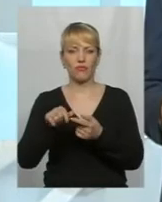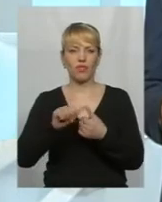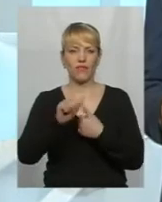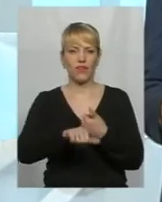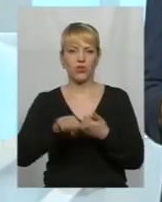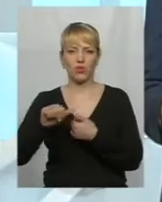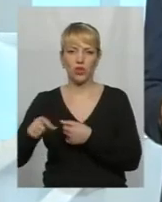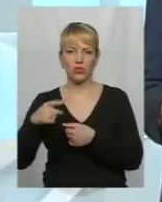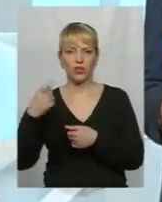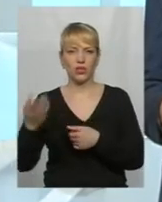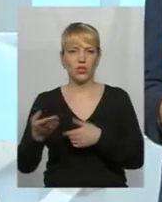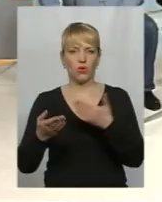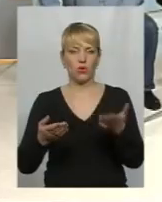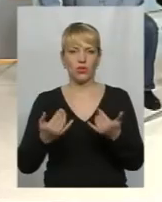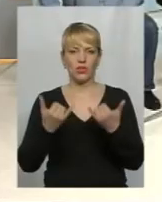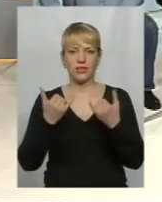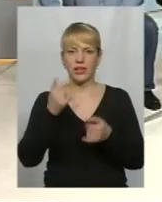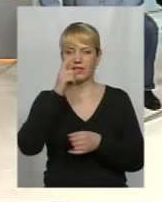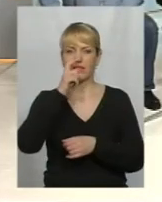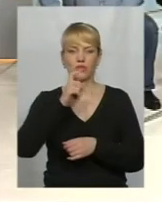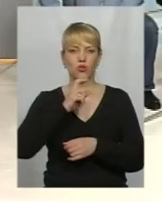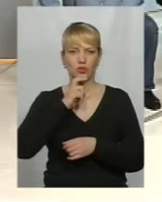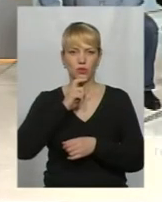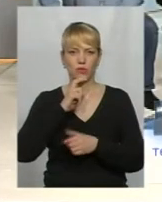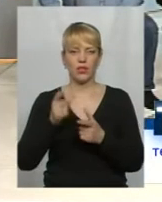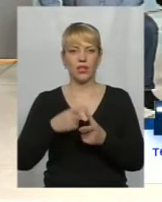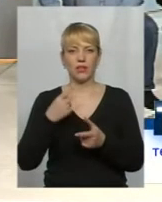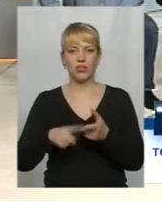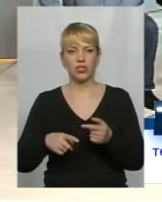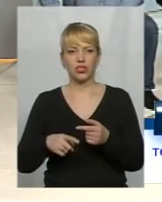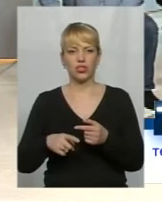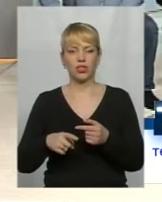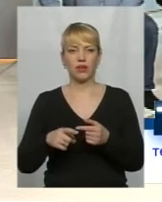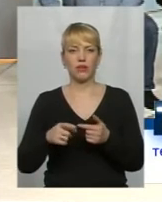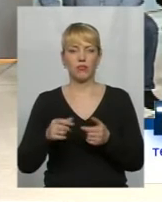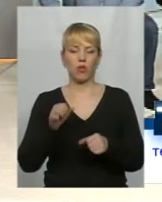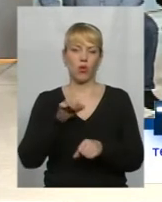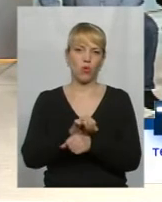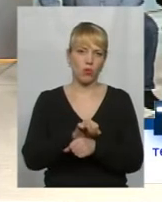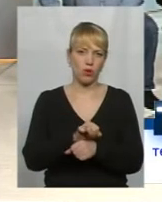І надаві немає зне розуміло, чи ми тергуємо, чи не блокуємо.